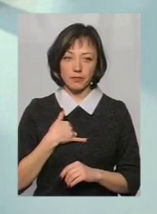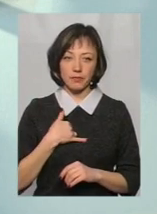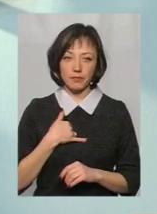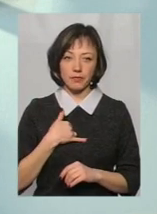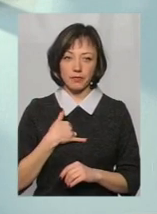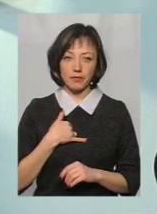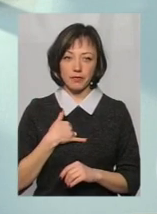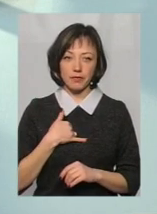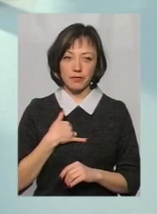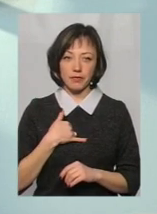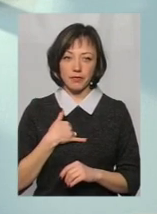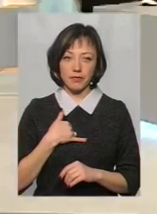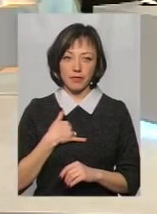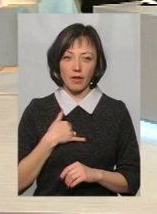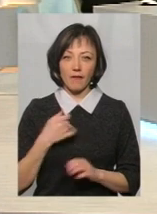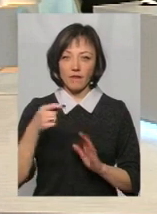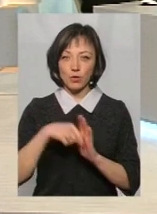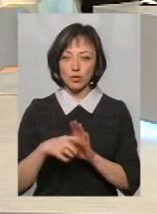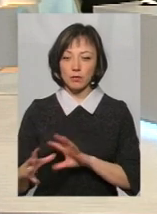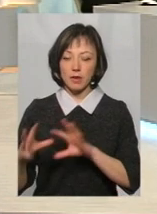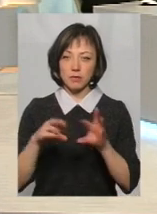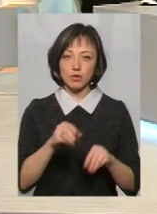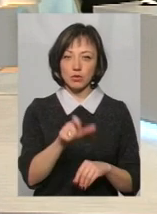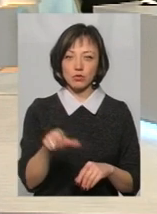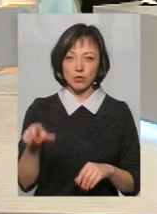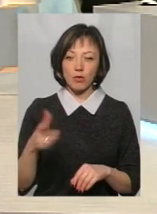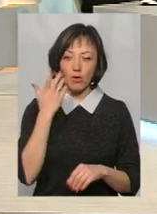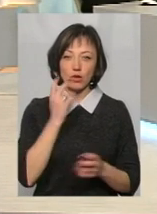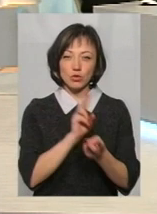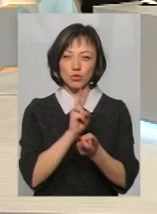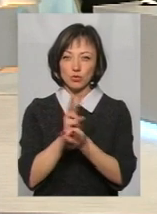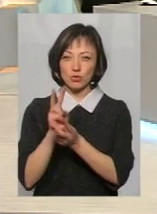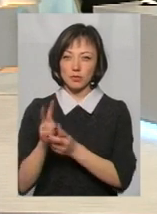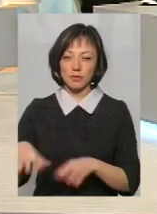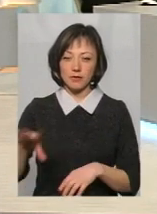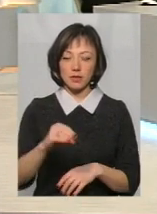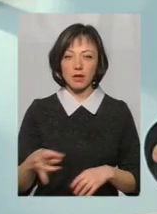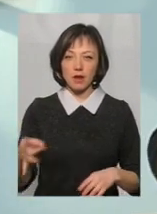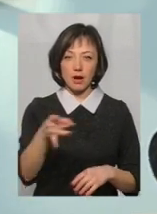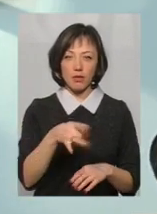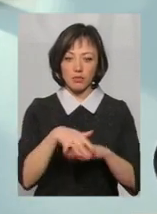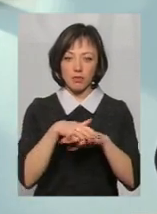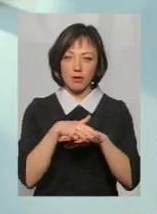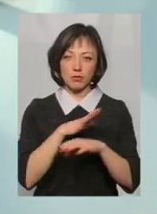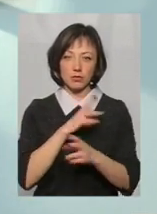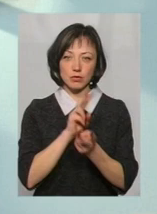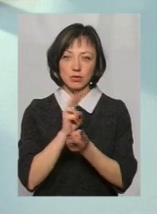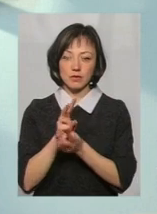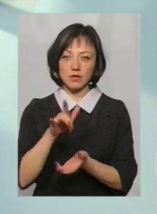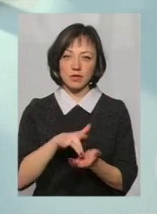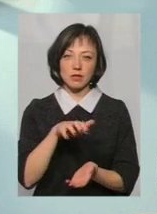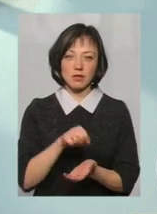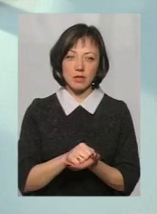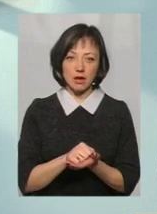що переміщені особи, так, як у нас два роки пройшло в зустрічах, по всіх районах ми провели зустрічі масово, в центрах